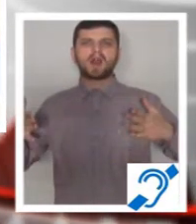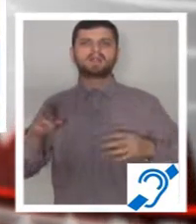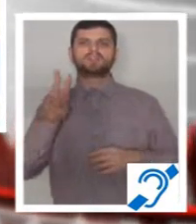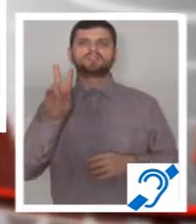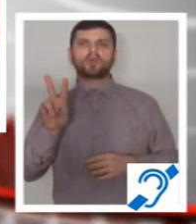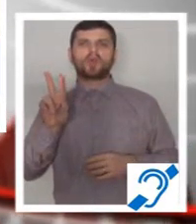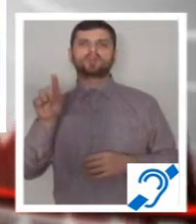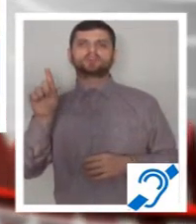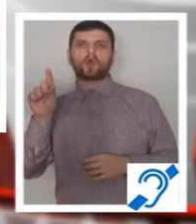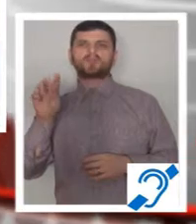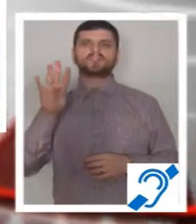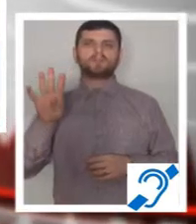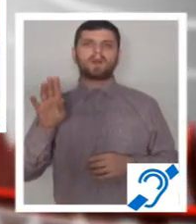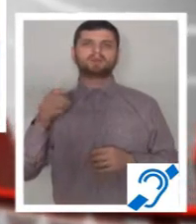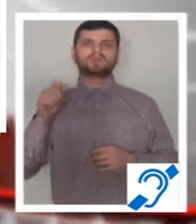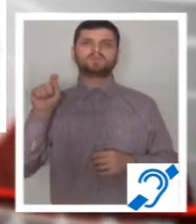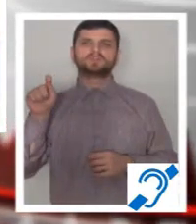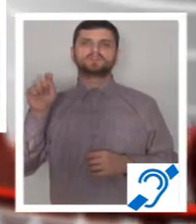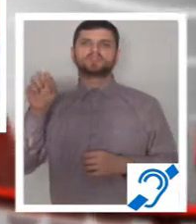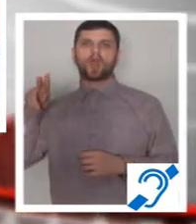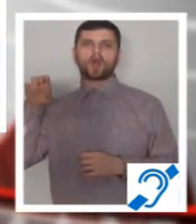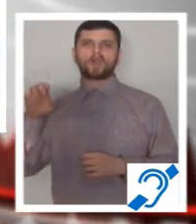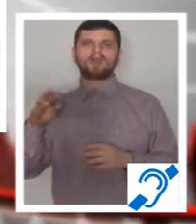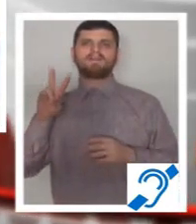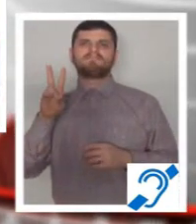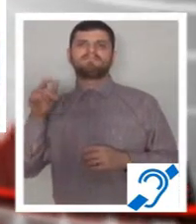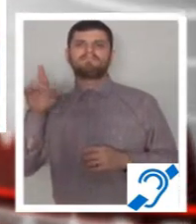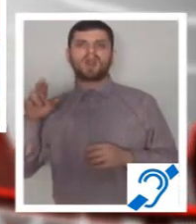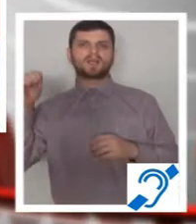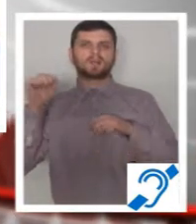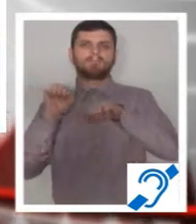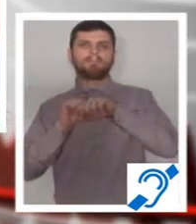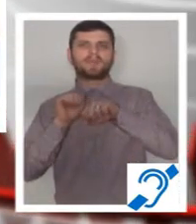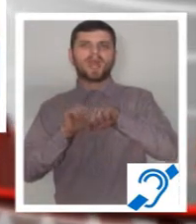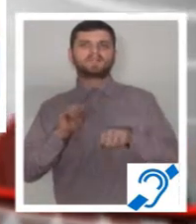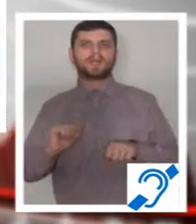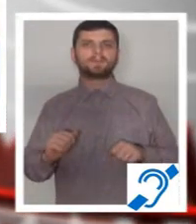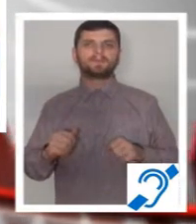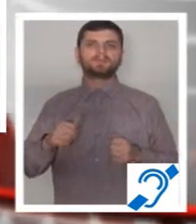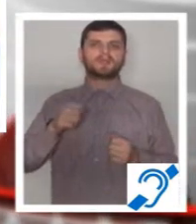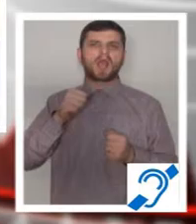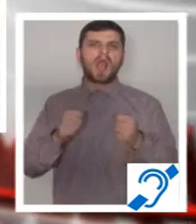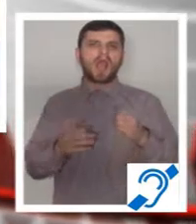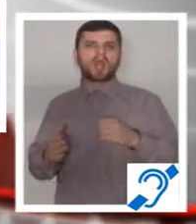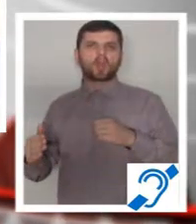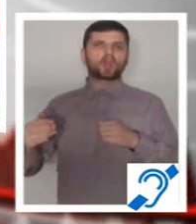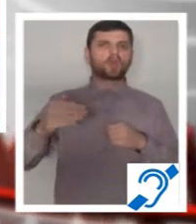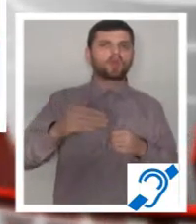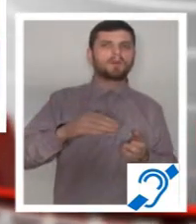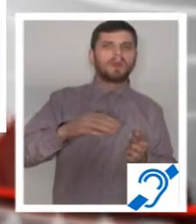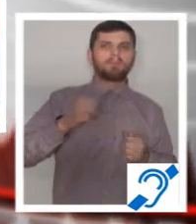de tone de piatră de var. Tânărul șofer nu a adaptat viteza corespunzătoare la drum și, într-o curbă de pe dealul stoienești,